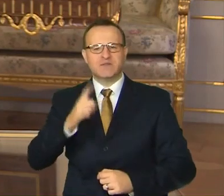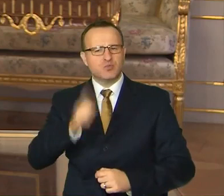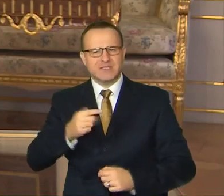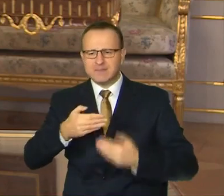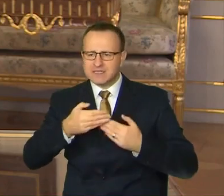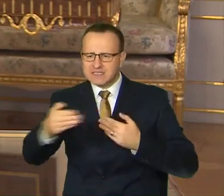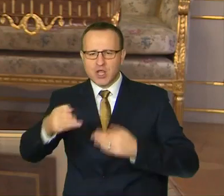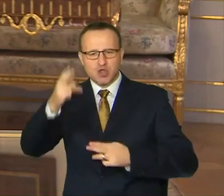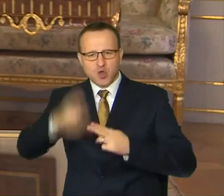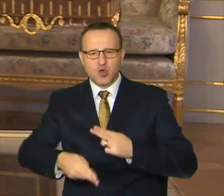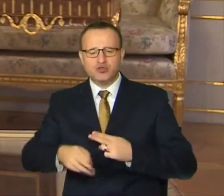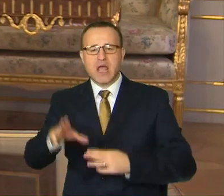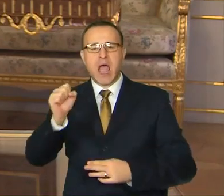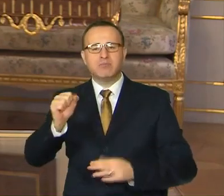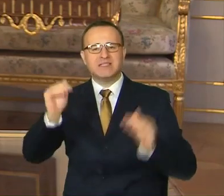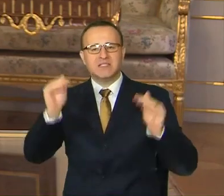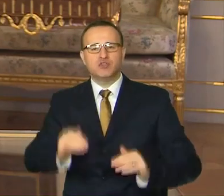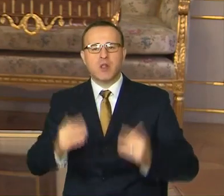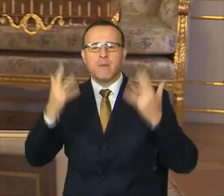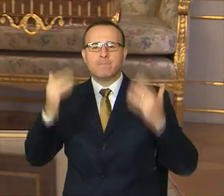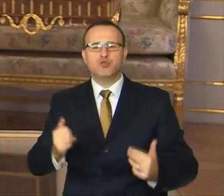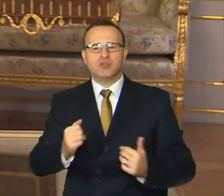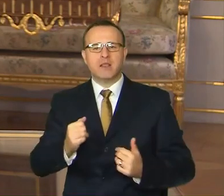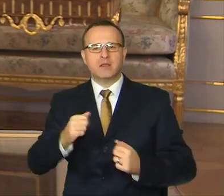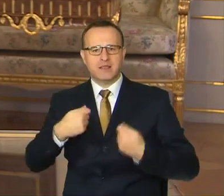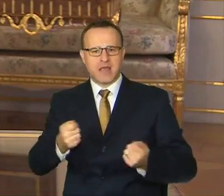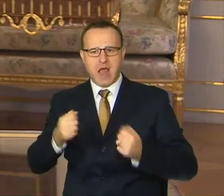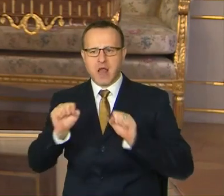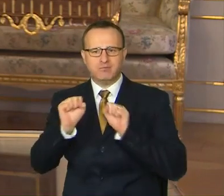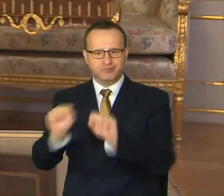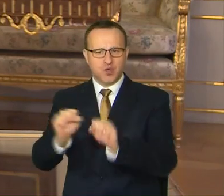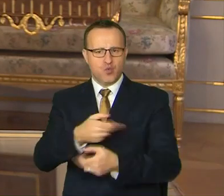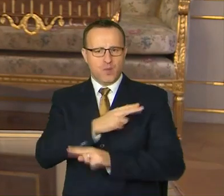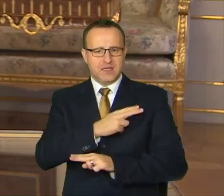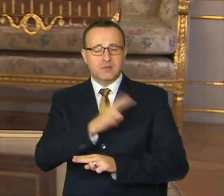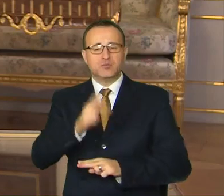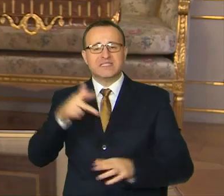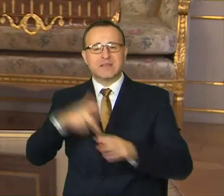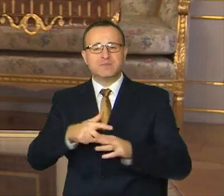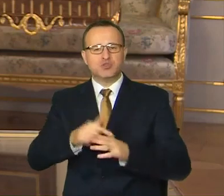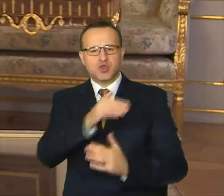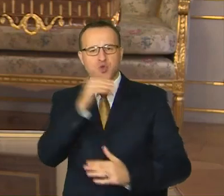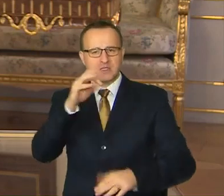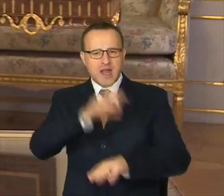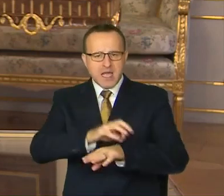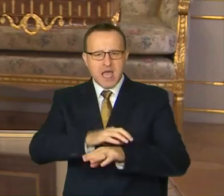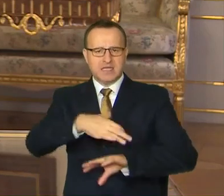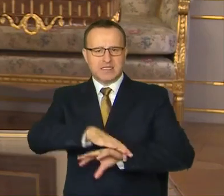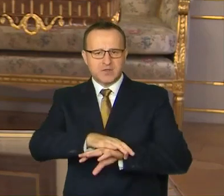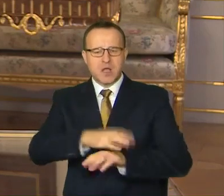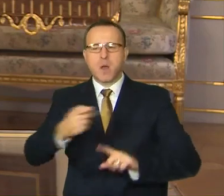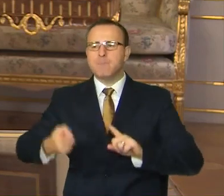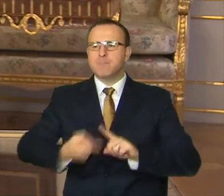aby sme znižili počet odvrátiteľných úmrtí, aby sme zabezpečili dostatok lekárov, zdravotných sestier a